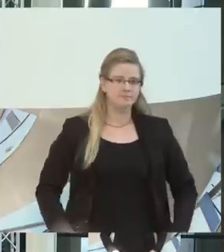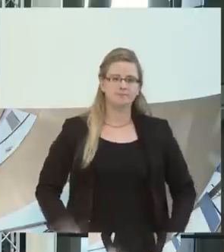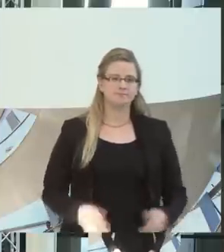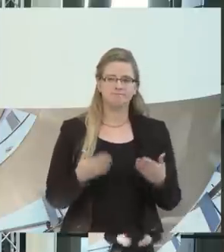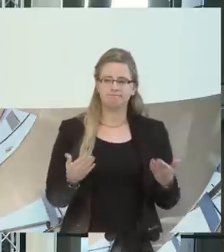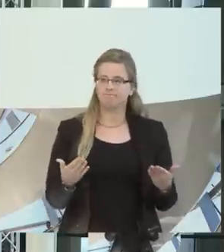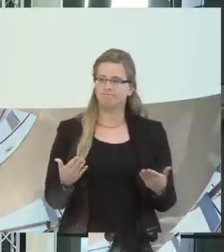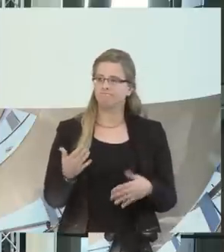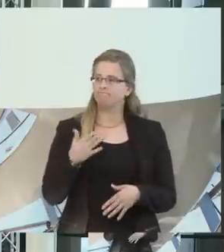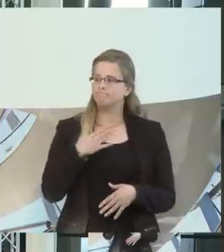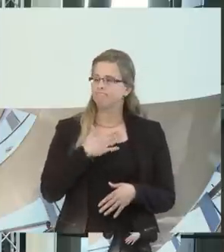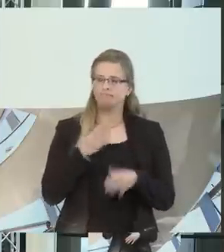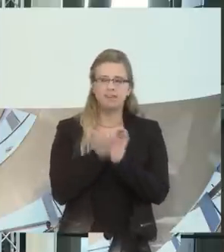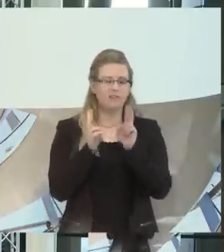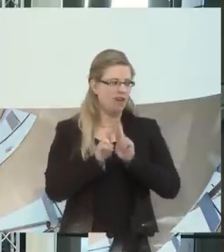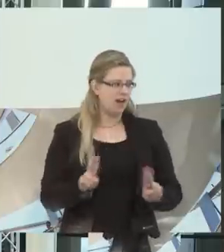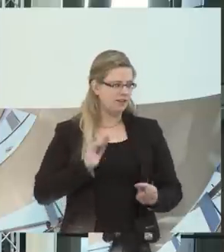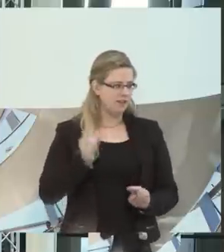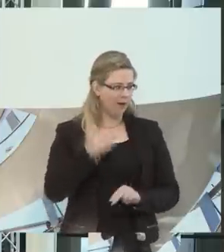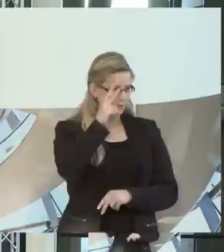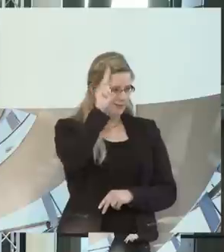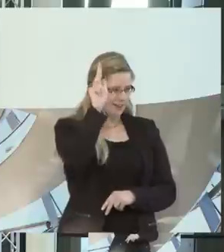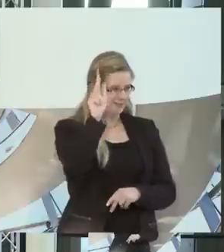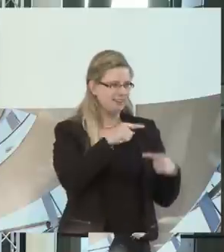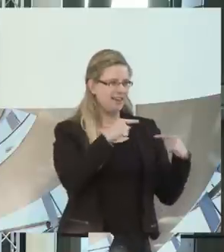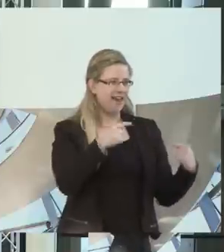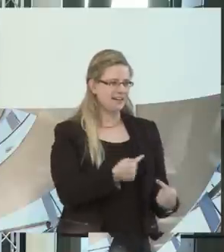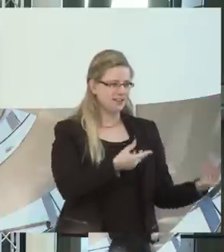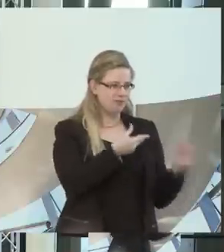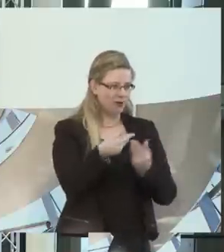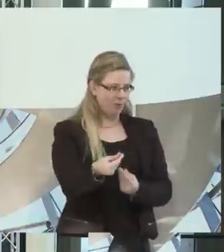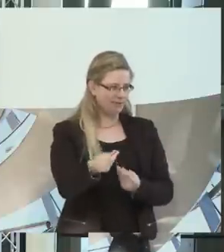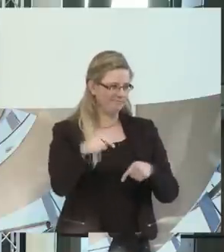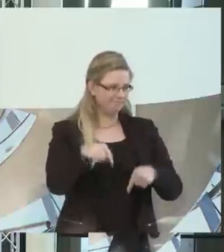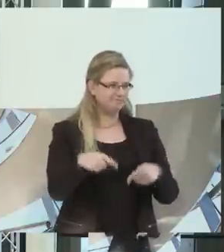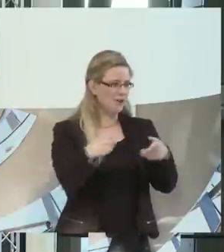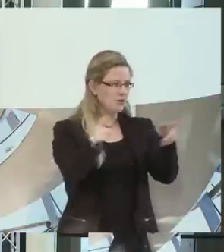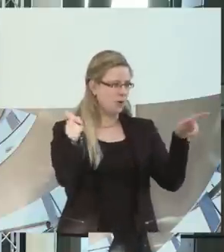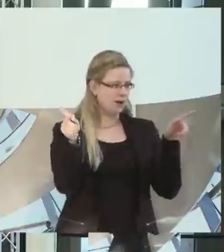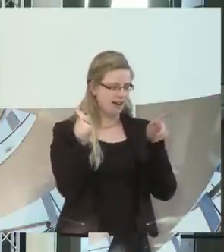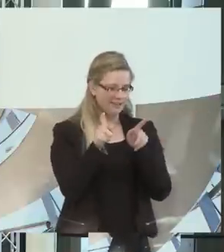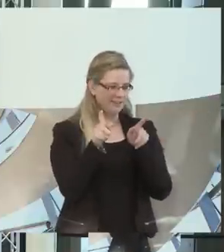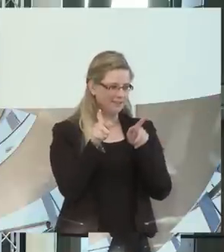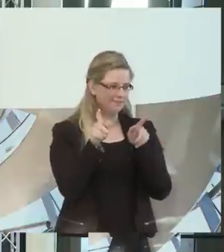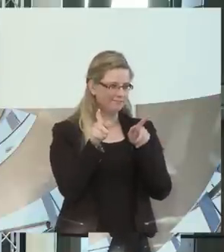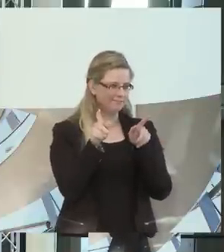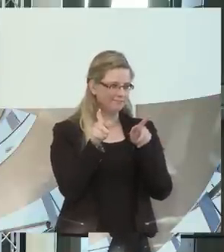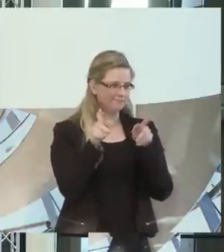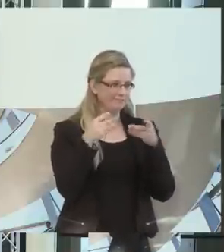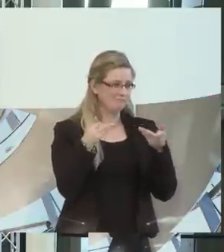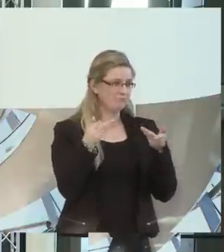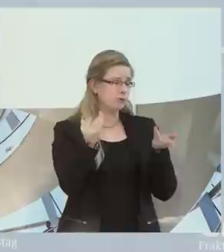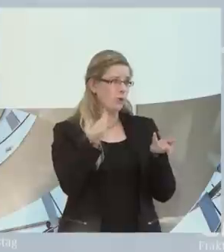Meine sehr verehrten Damen und Herren, herzlich willkommen zu dem Kongress, der ganz